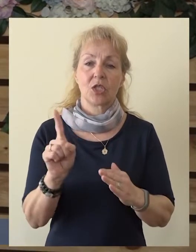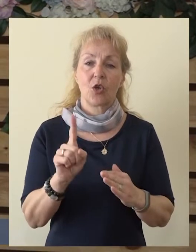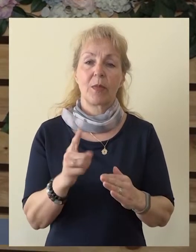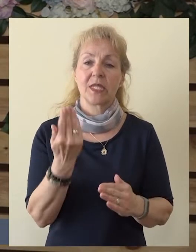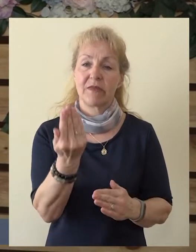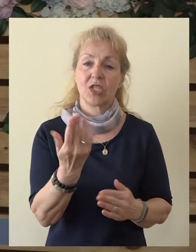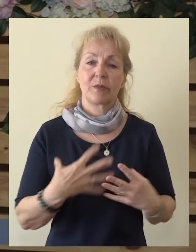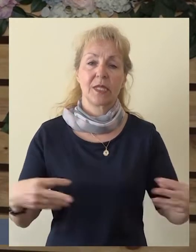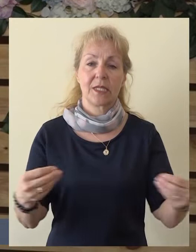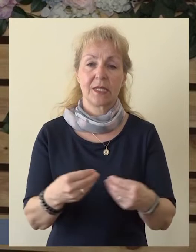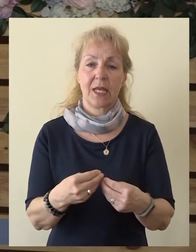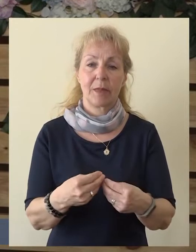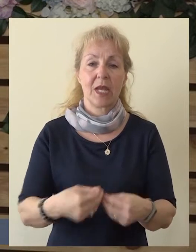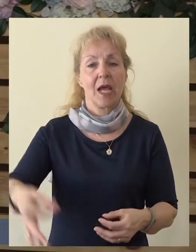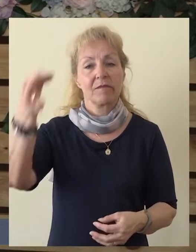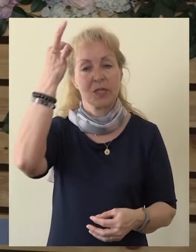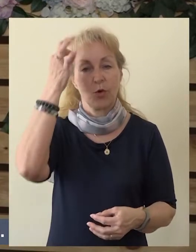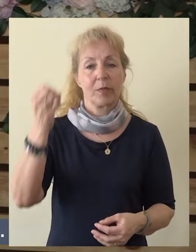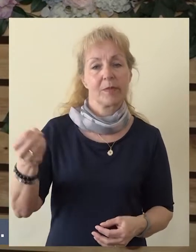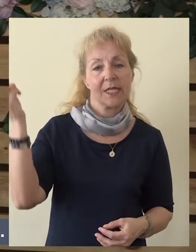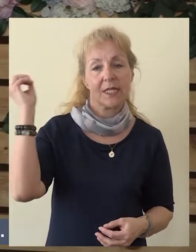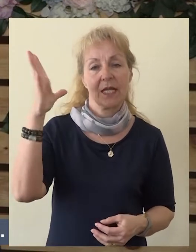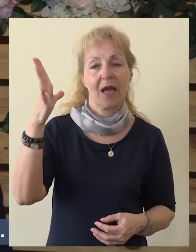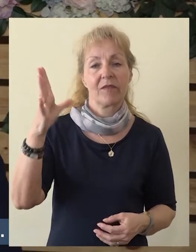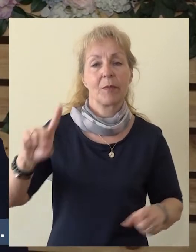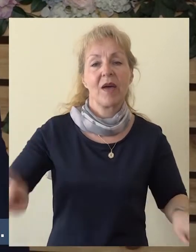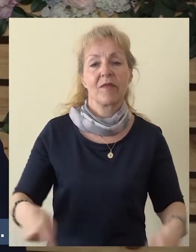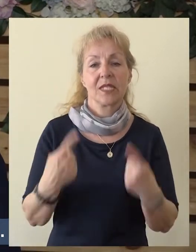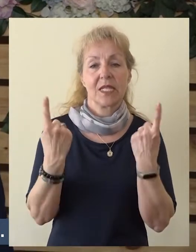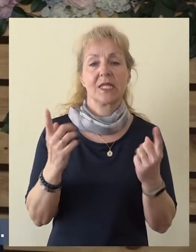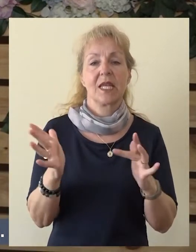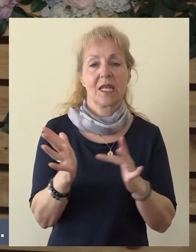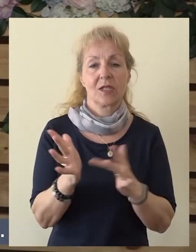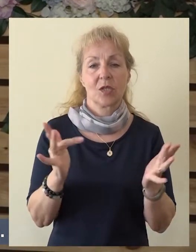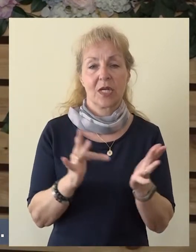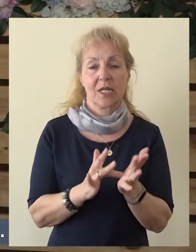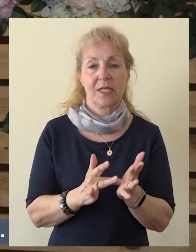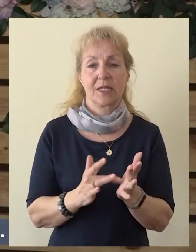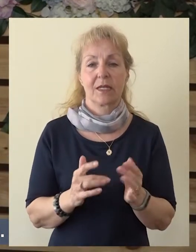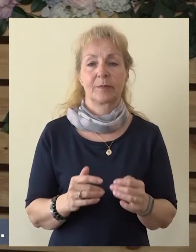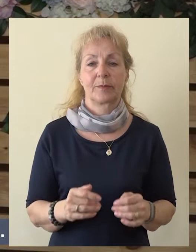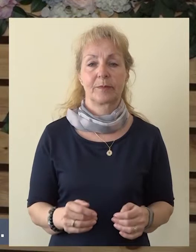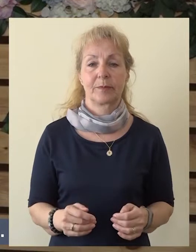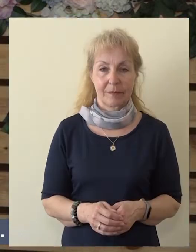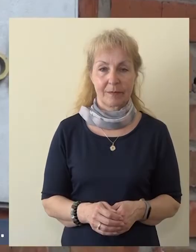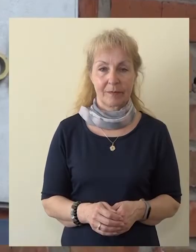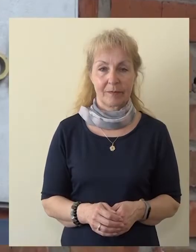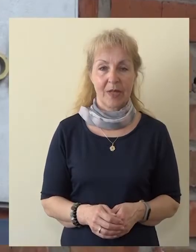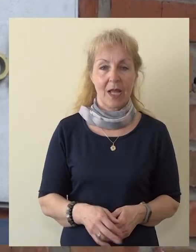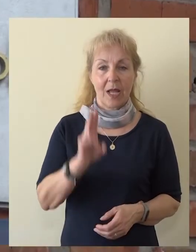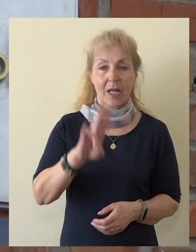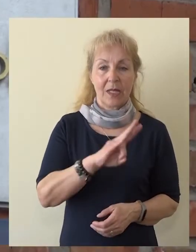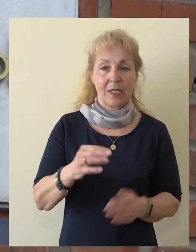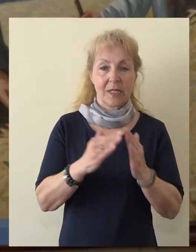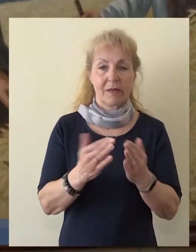щоб вместе з вашими семьями вспомнить о славному воскресенні нашого Господа Ісуса Христа. Для